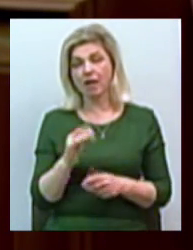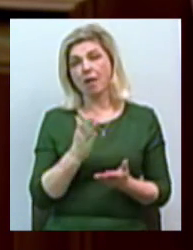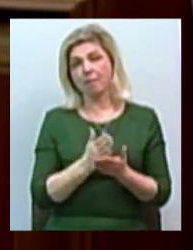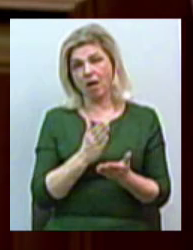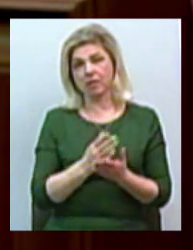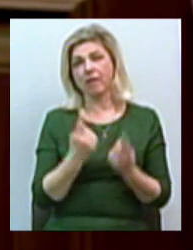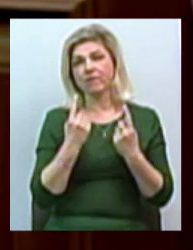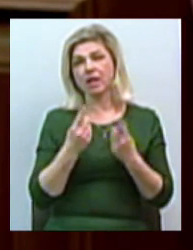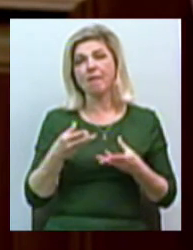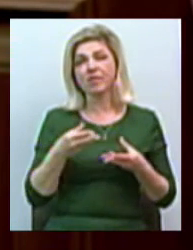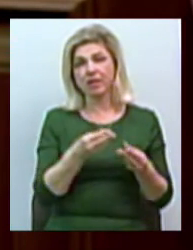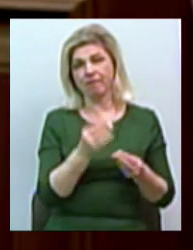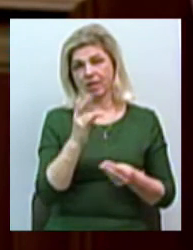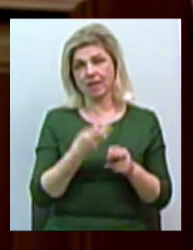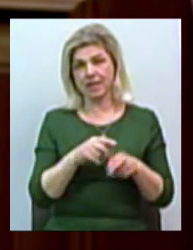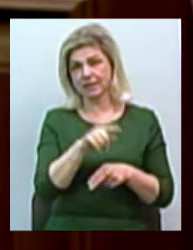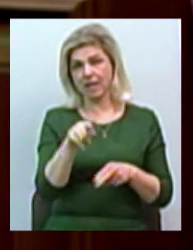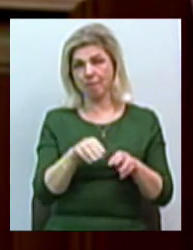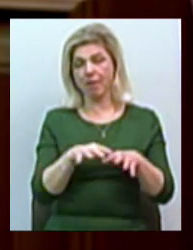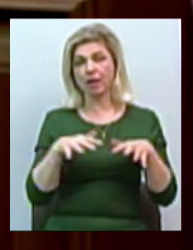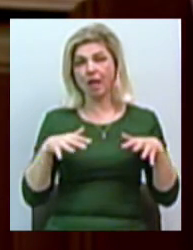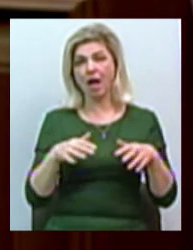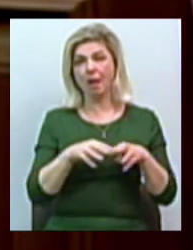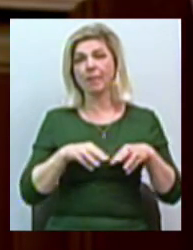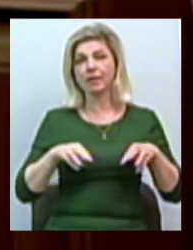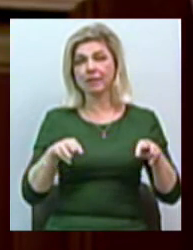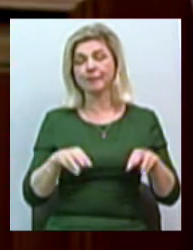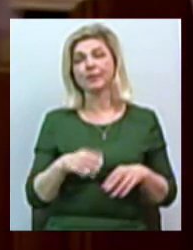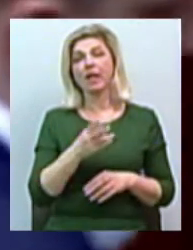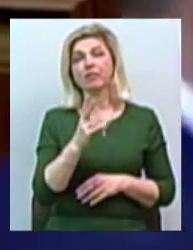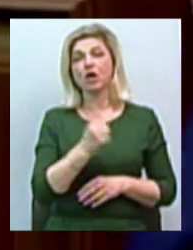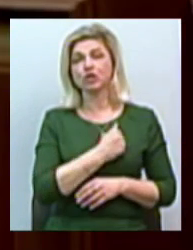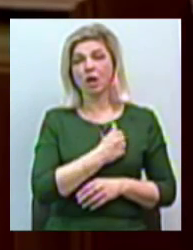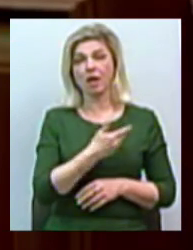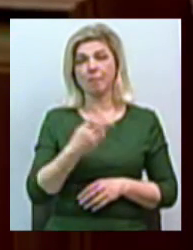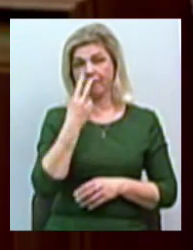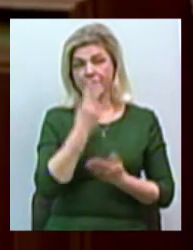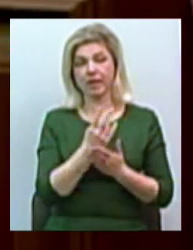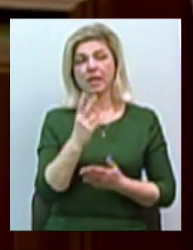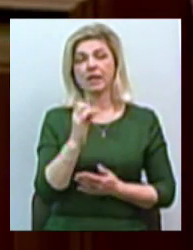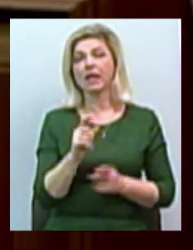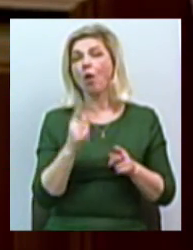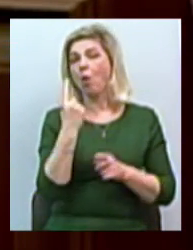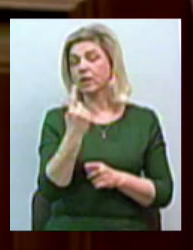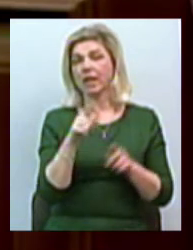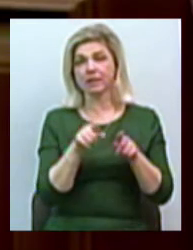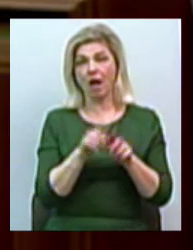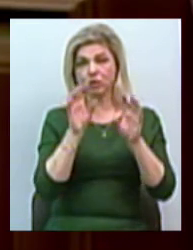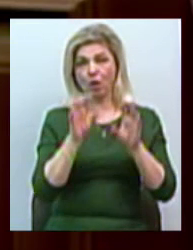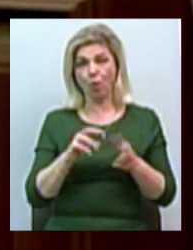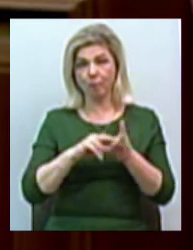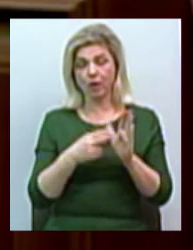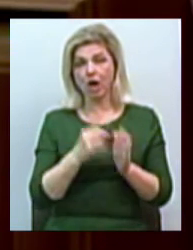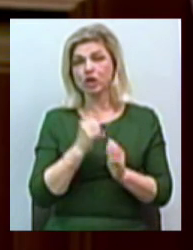великий вплив на цей парламент. На жаль, ми бачимо, що не один законопроект так часто не ставлять на